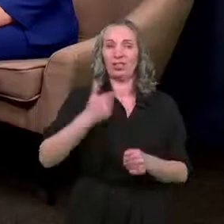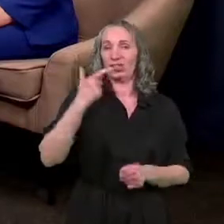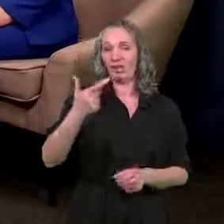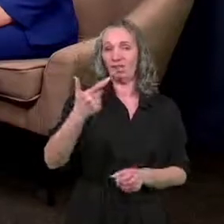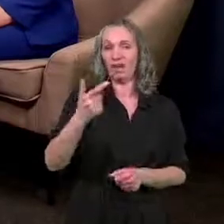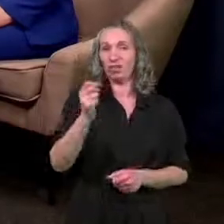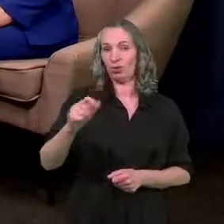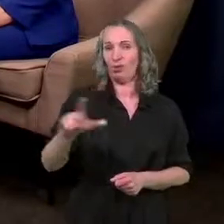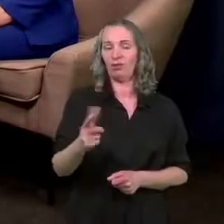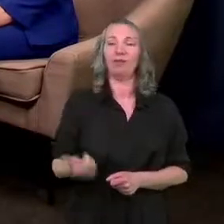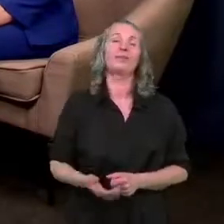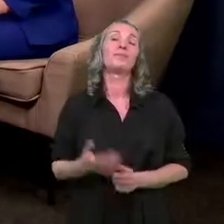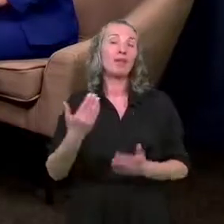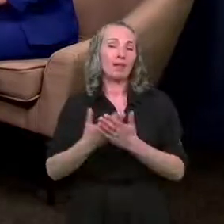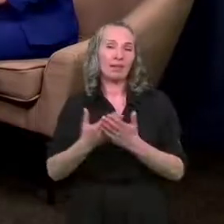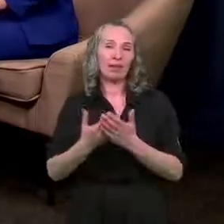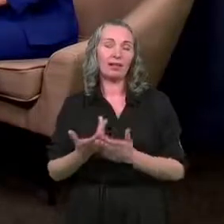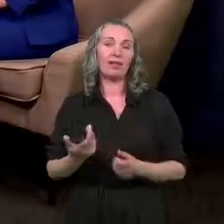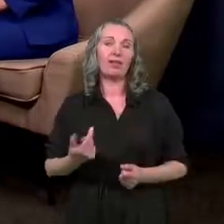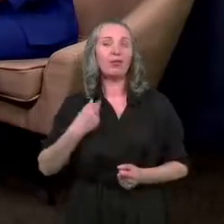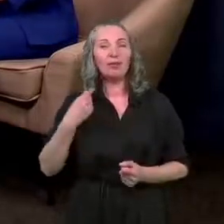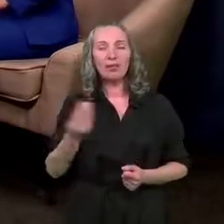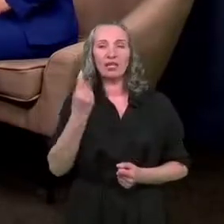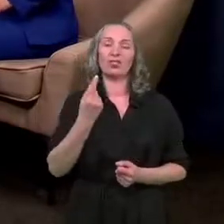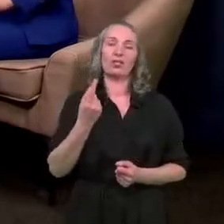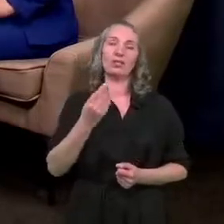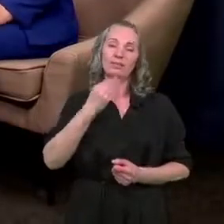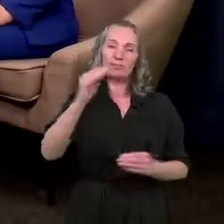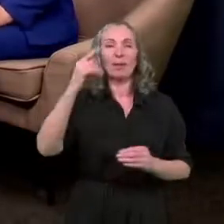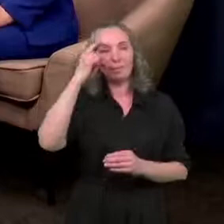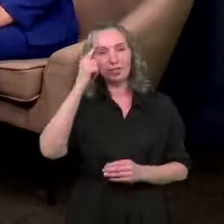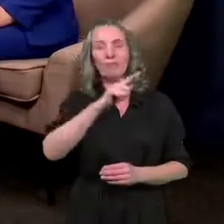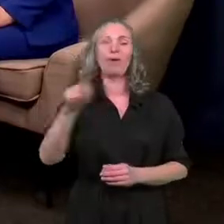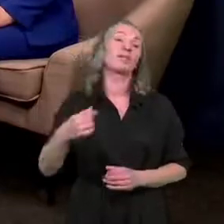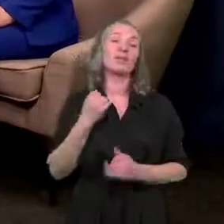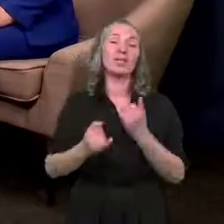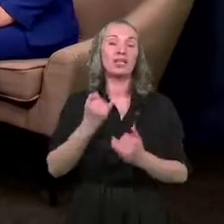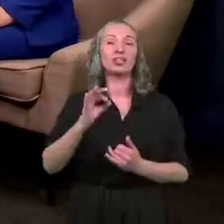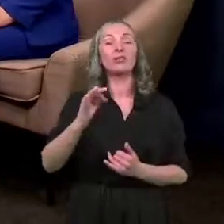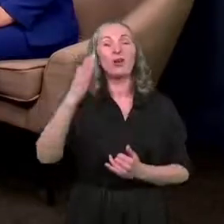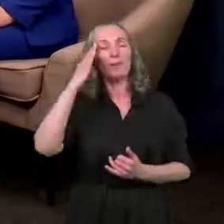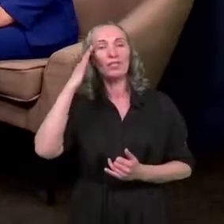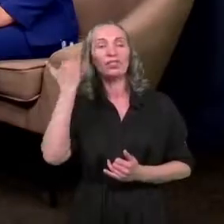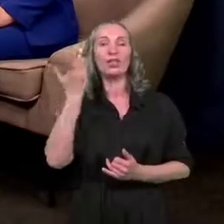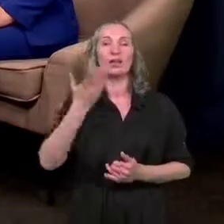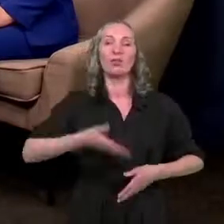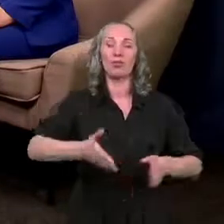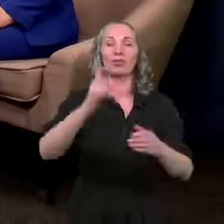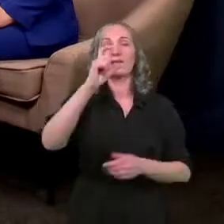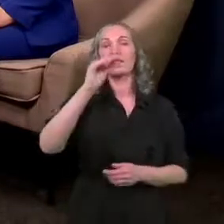zł. Dlatego też jeszcze raz przypominam, że jeśli chodzi o mieszkania na ulicy